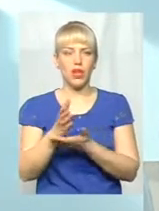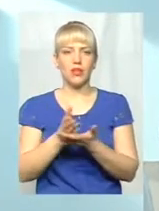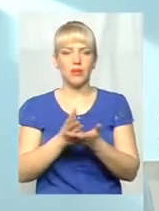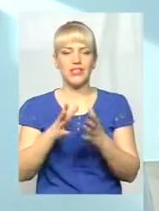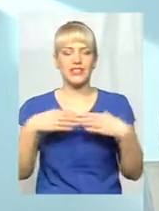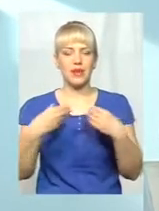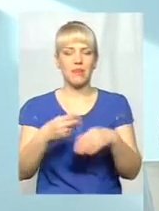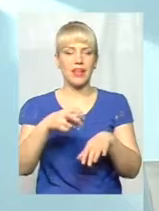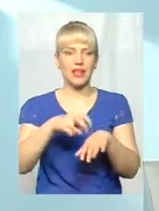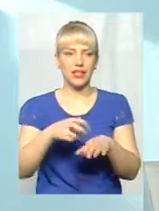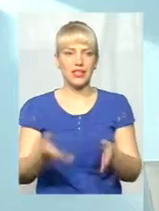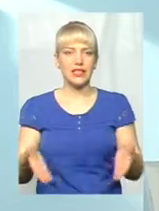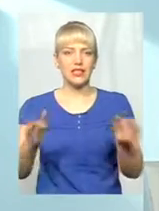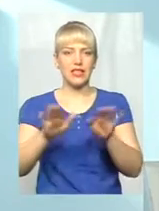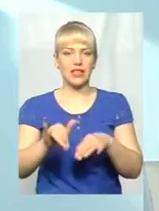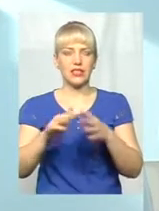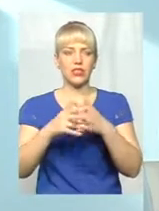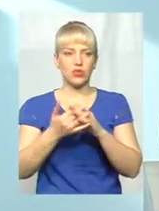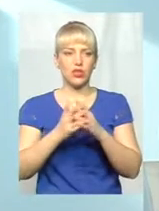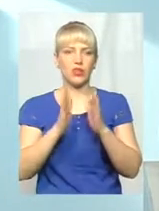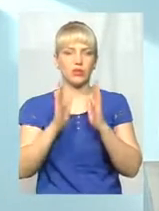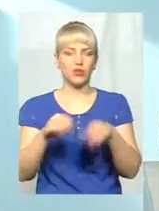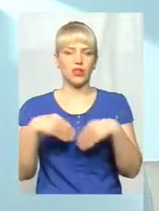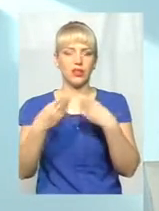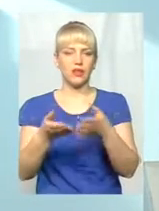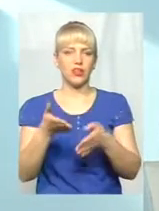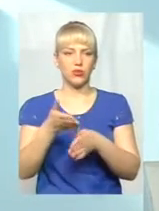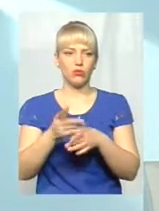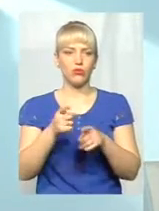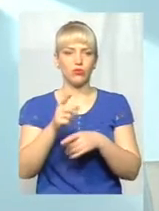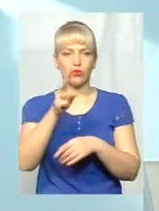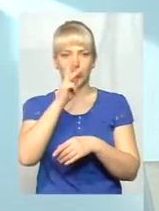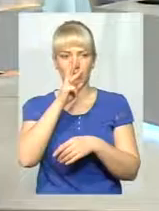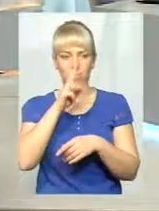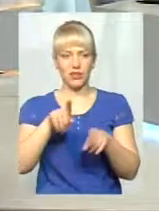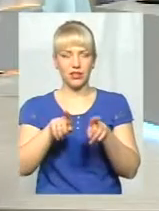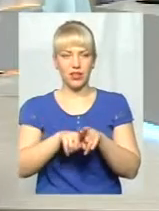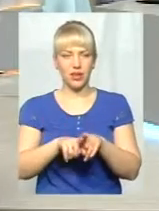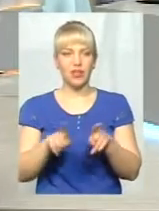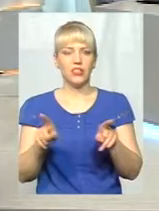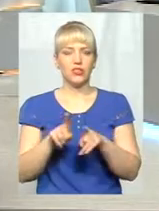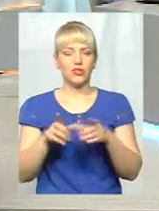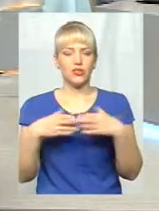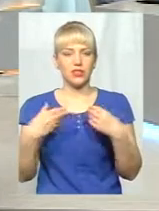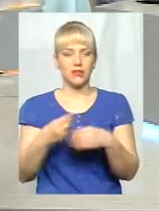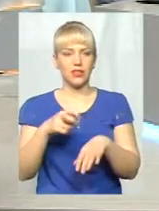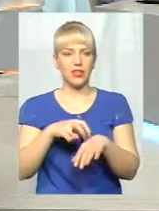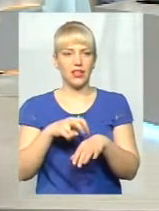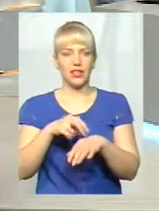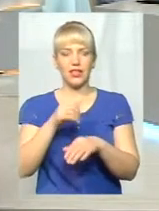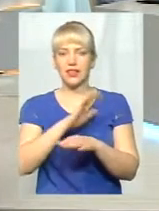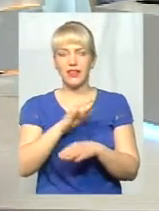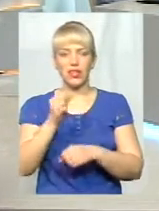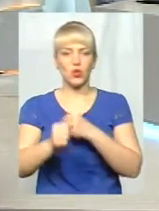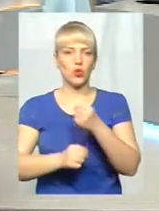лік релищиться в селі і буде надавати допомогу. Тому що зарплата така сьогодні, що сімейний лік не доїжджає до села.